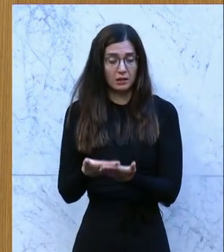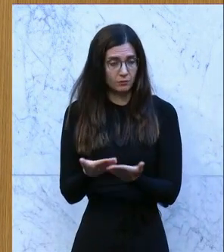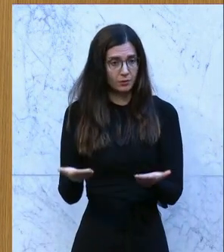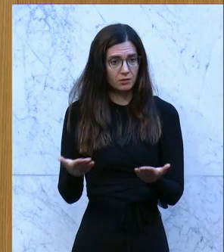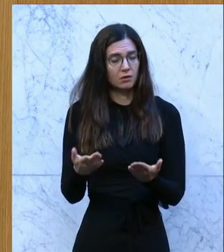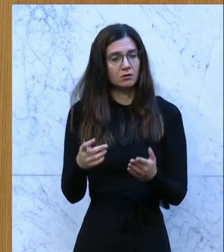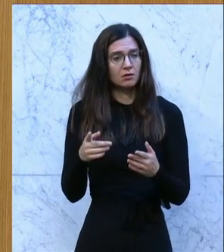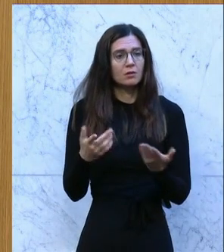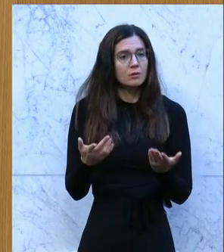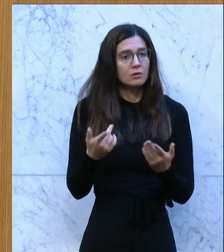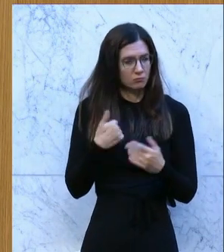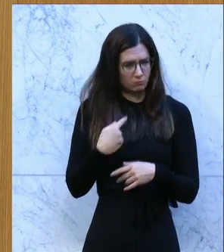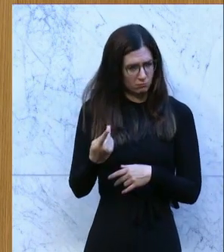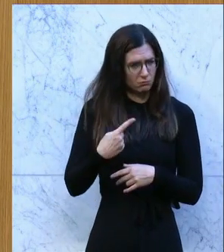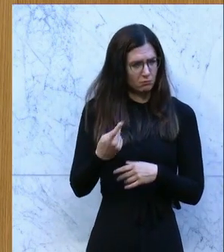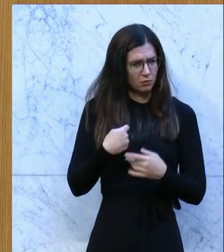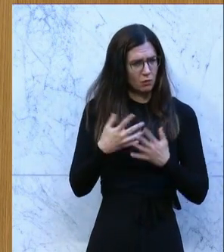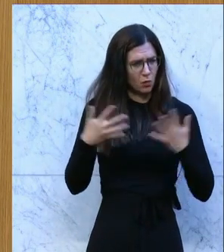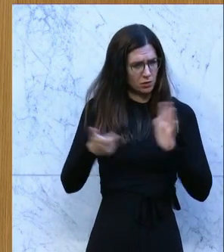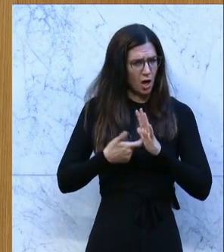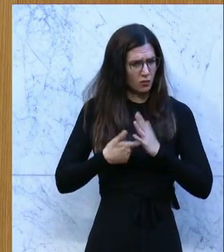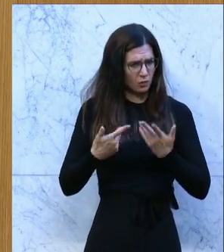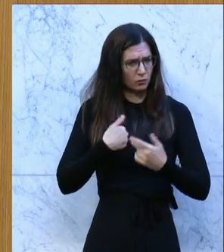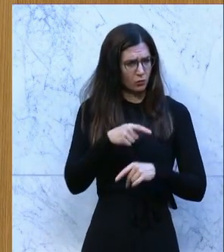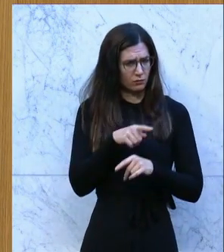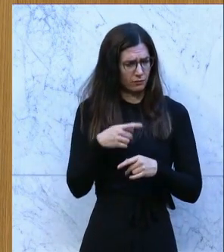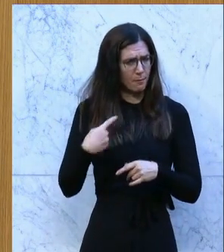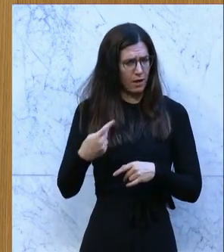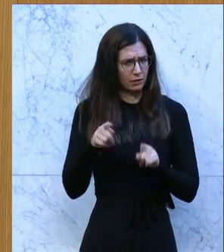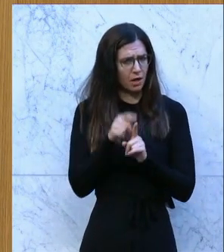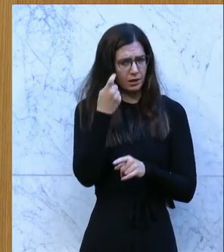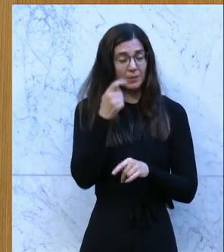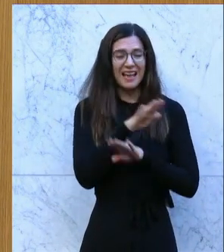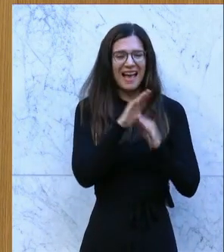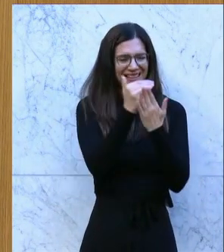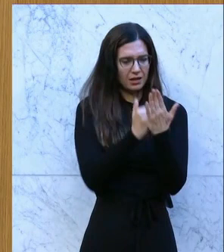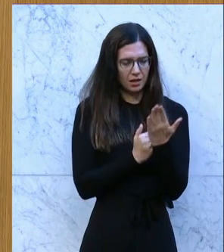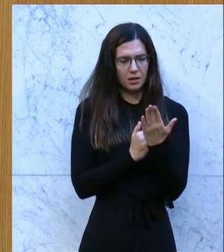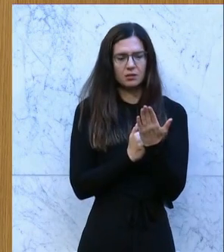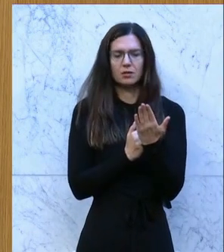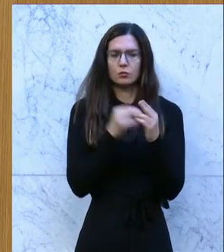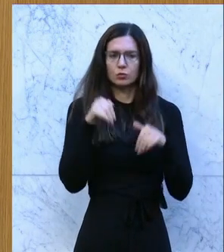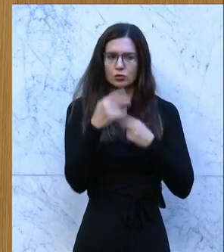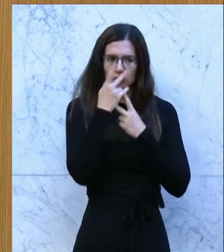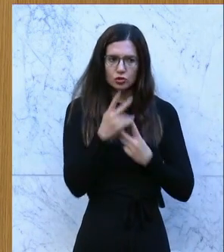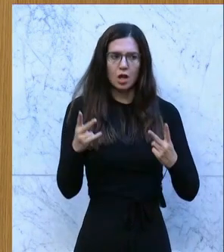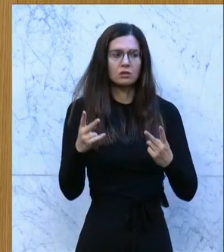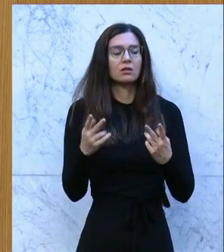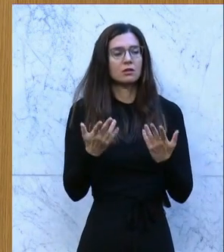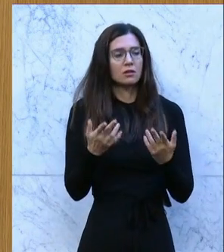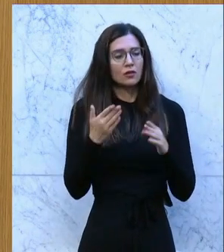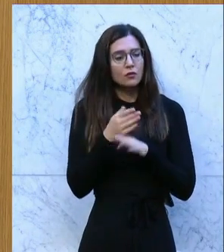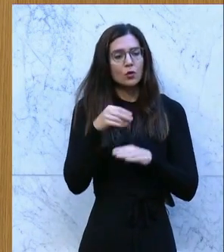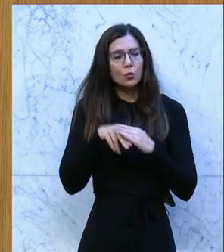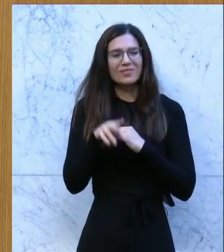Differenz zwischen uns. glaube, das muss die große Herausforderung und die große Aufgabe werden. geht aber darum, bei allen Regelungen, letzter Satz, zu schauen, dass es eben auch